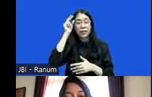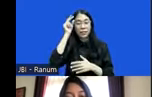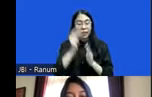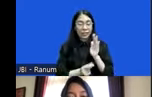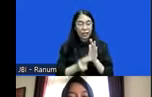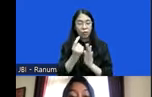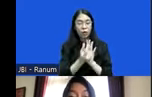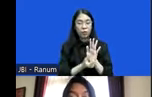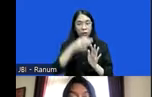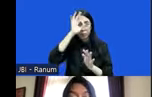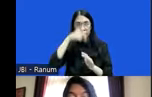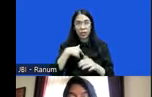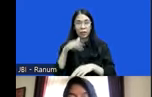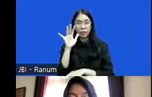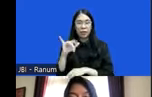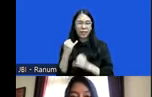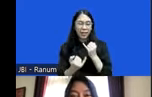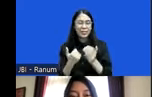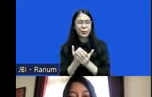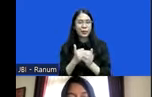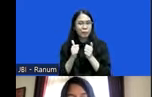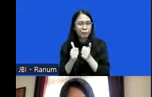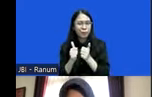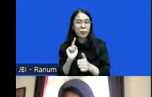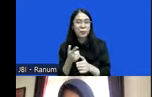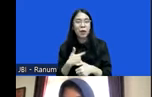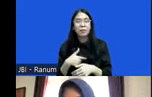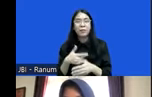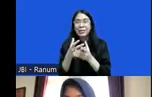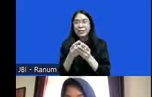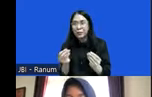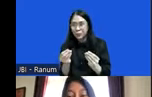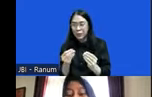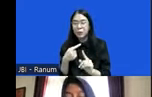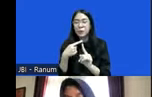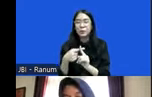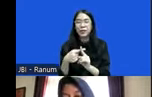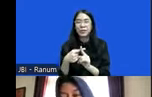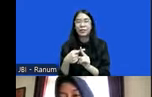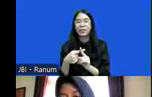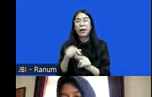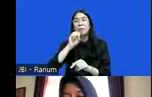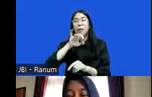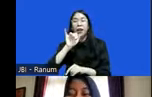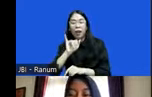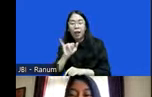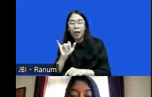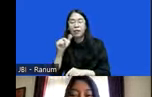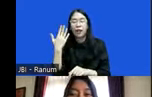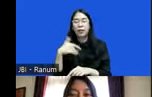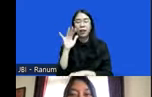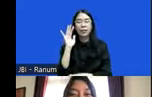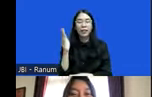sebagai pembicara terakhir sebetulnya enak nih karena tinggal menyimpulkan dan juga tinggal mengamini apa saja yang sudah disampaikan oleh pembicara